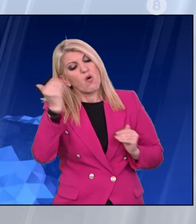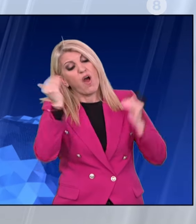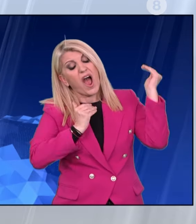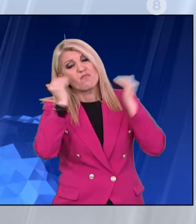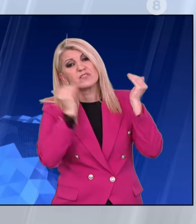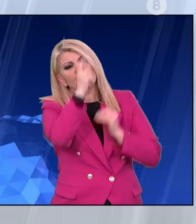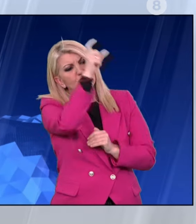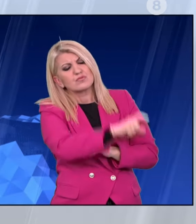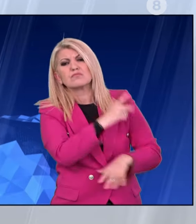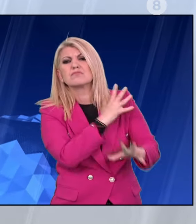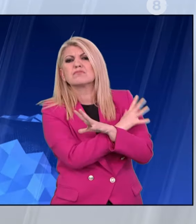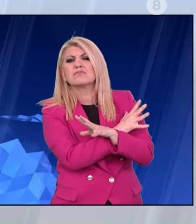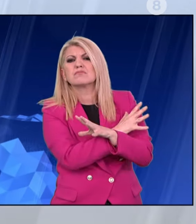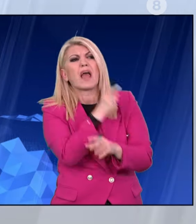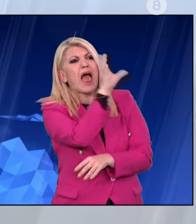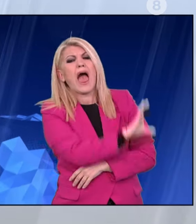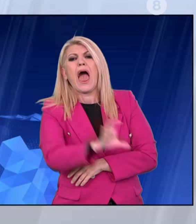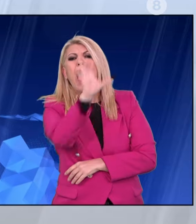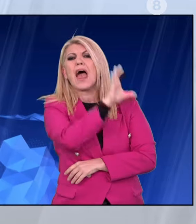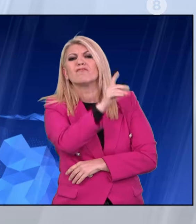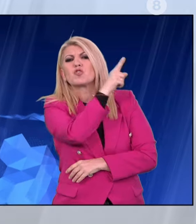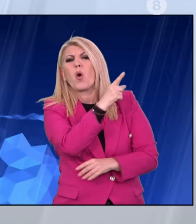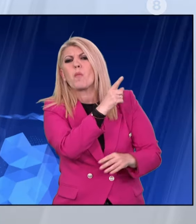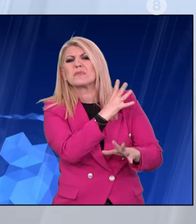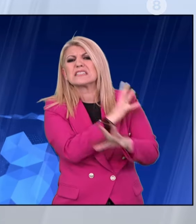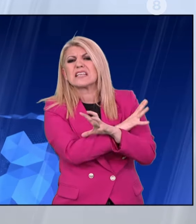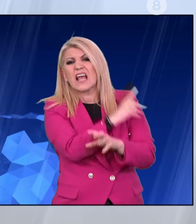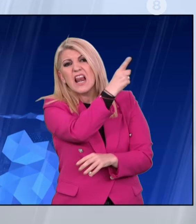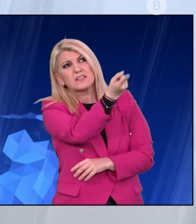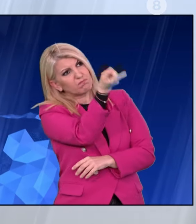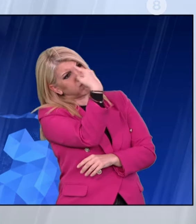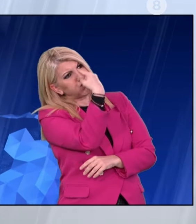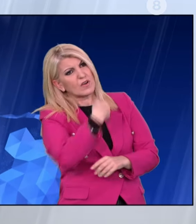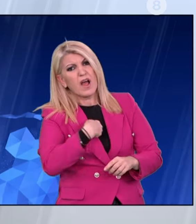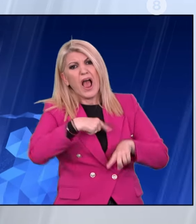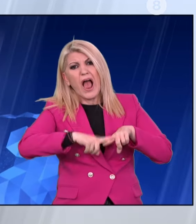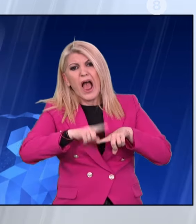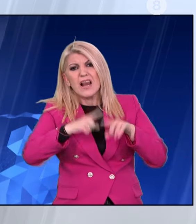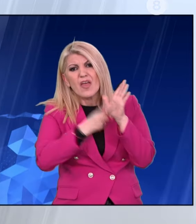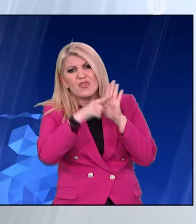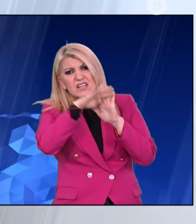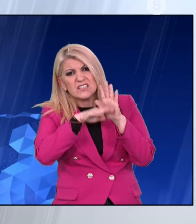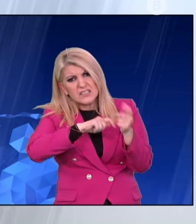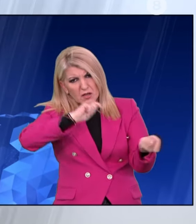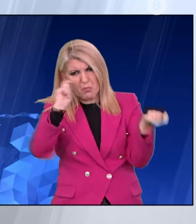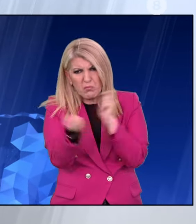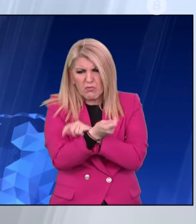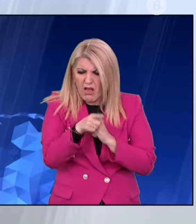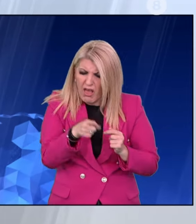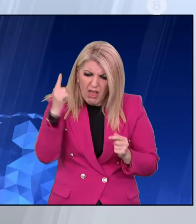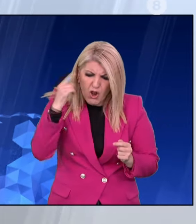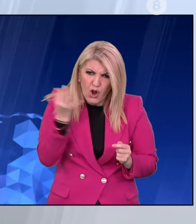το να έχετε μια Ευρωπαία αξιωματούχος και να μας λέτε να αλλάξουμε το σύνταγμά μας είναι πέρα πάσης λογικής.